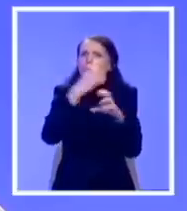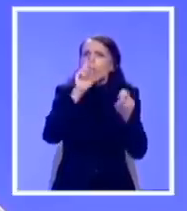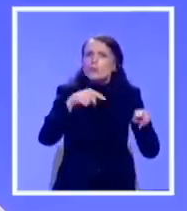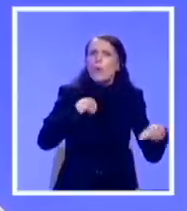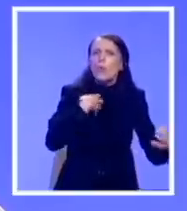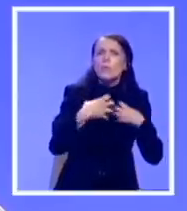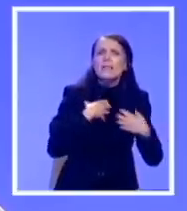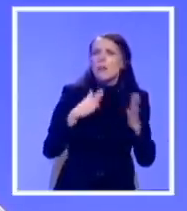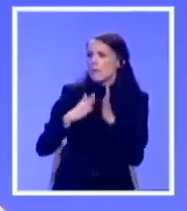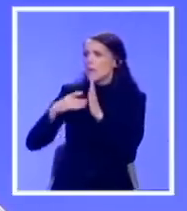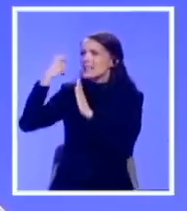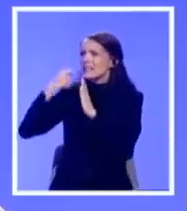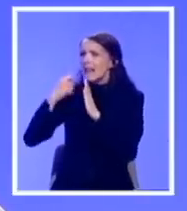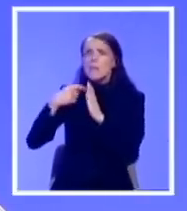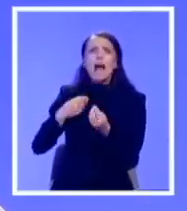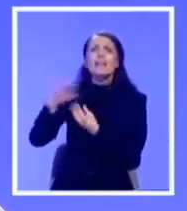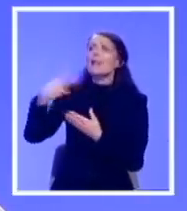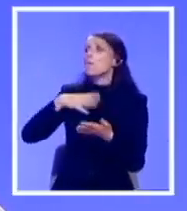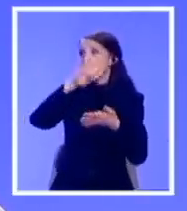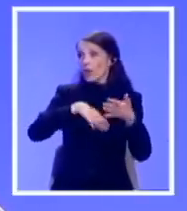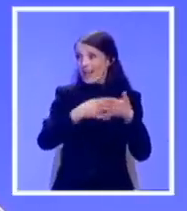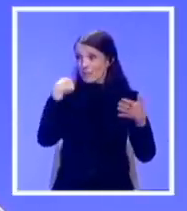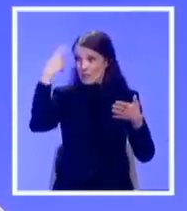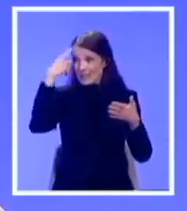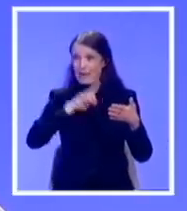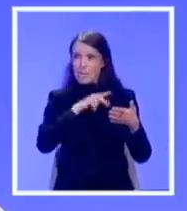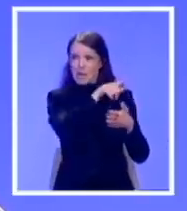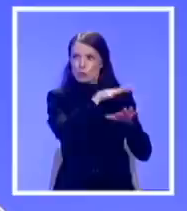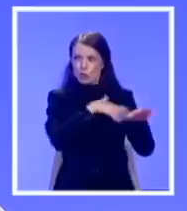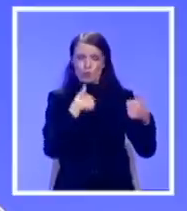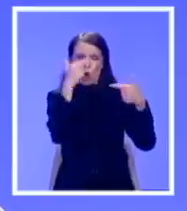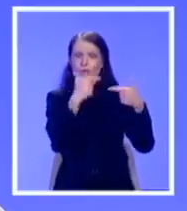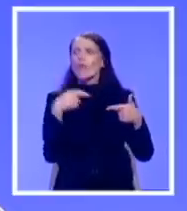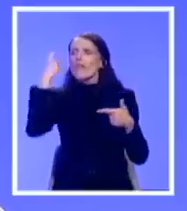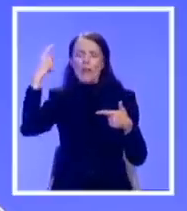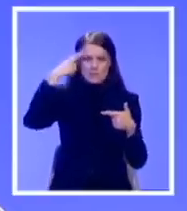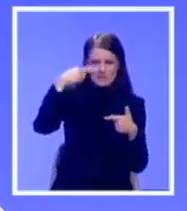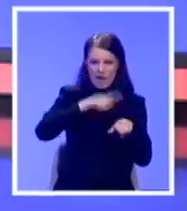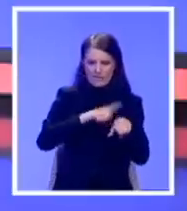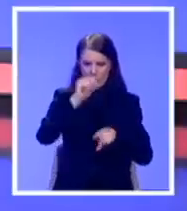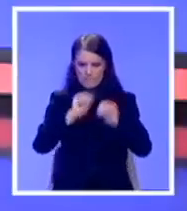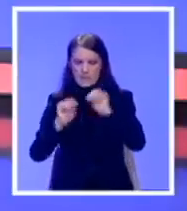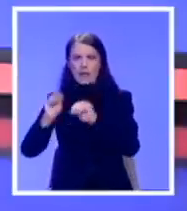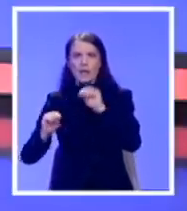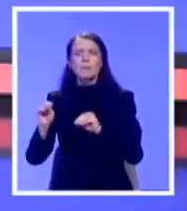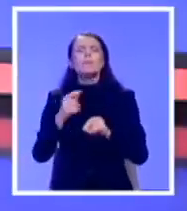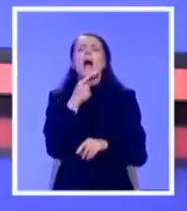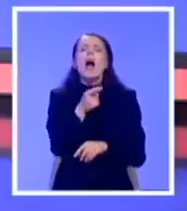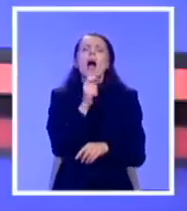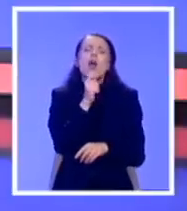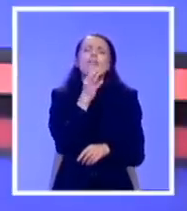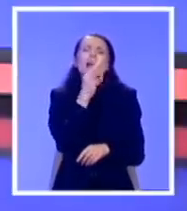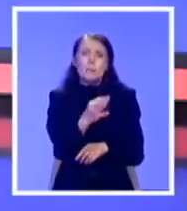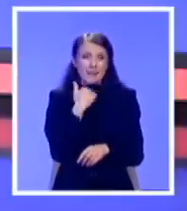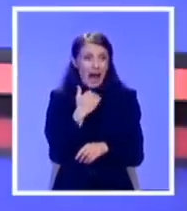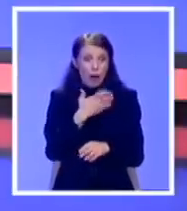Dakle, ako imate snimanje, date svoj raspored. Znači, imam za sednje, sednice, onda vam prave raspored na filmu prema tome. Što će biti vaš prvi posao, ukoliko